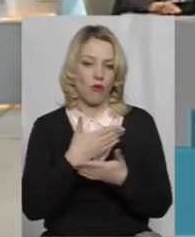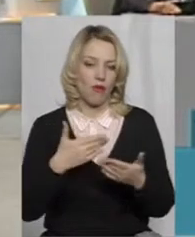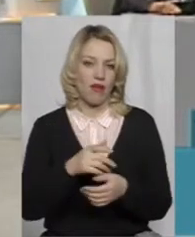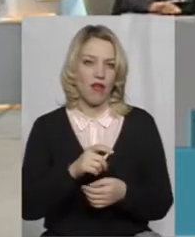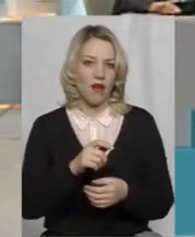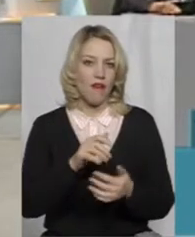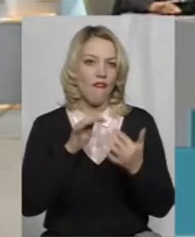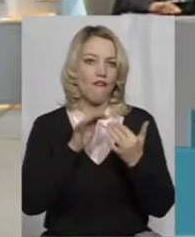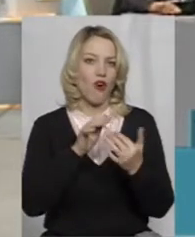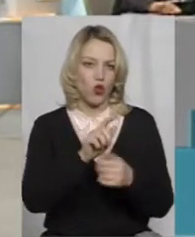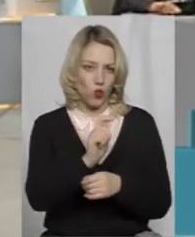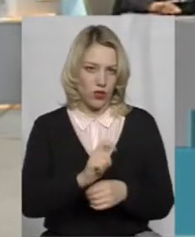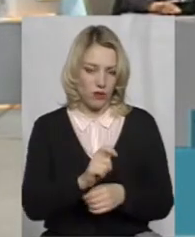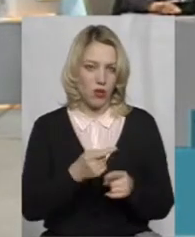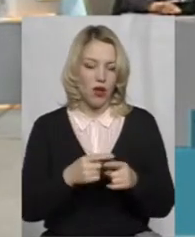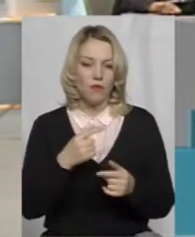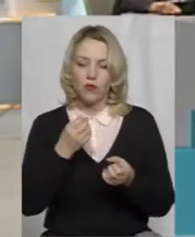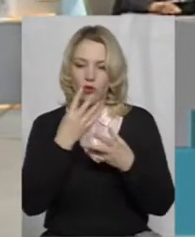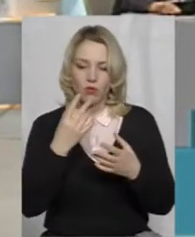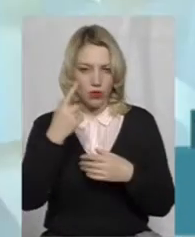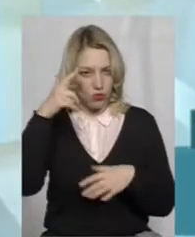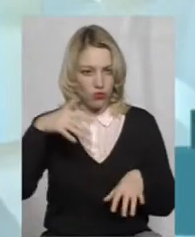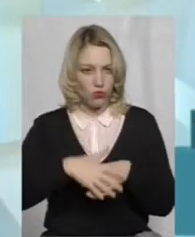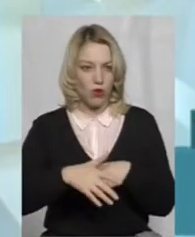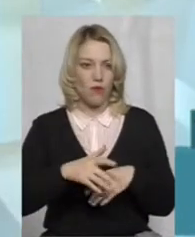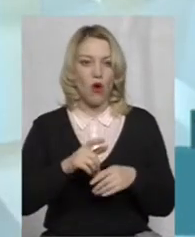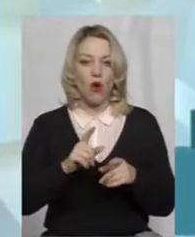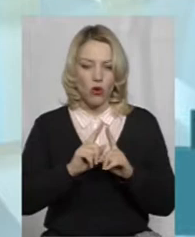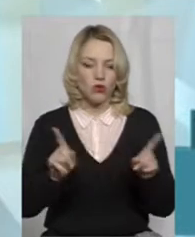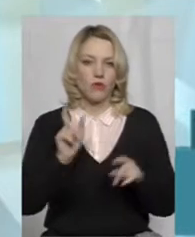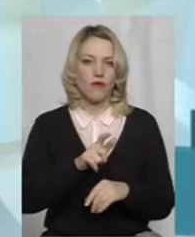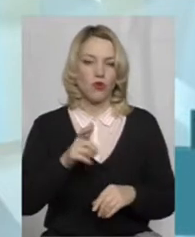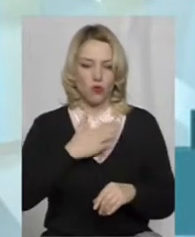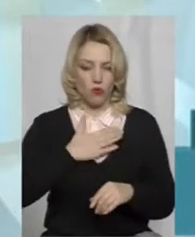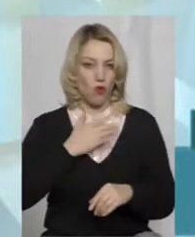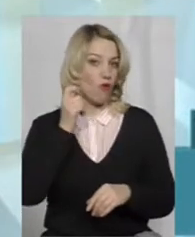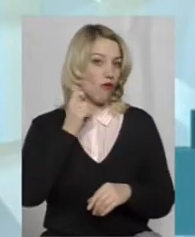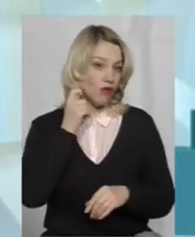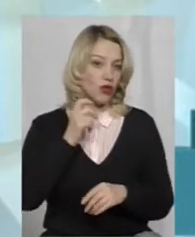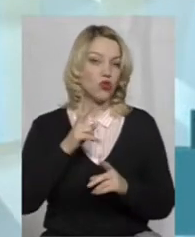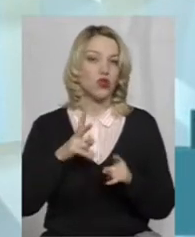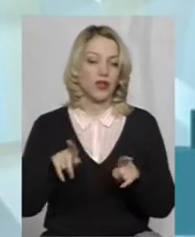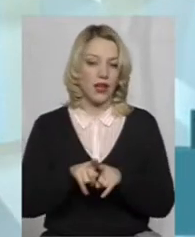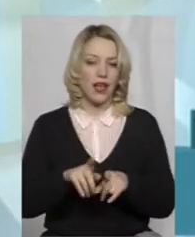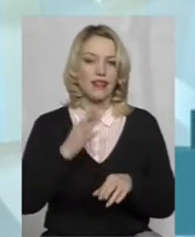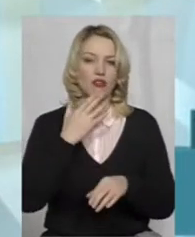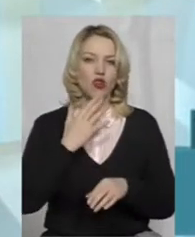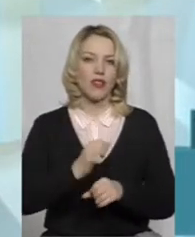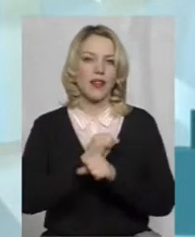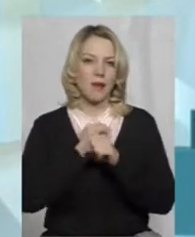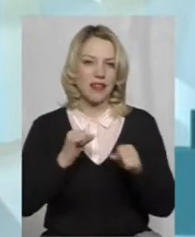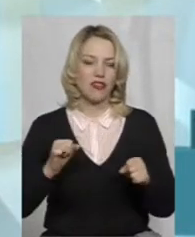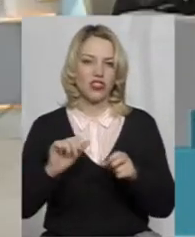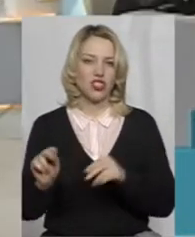Ми дуже добре розуміємо, особливо люди моєго віку, що це таке національно-патріотичне